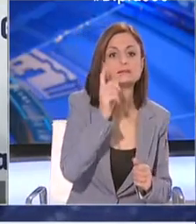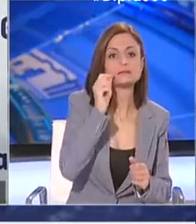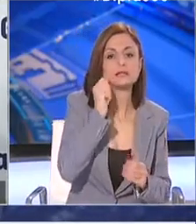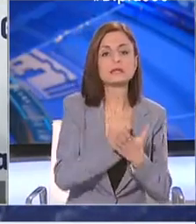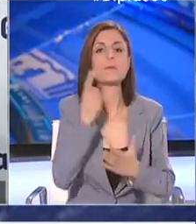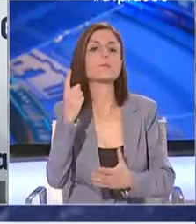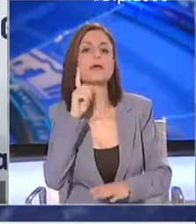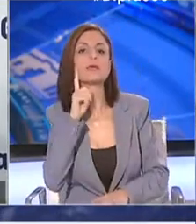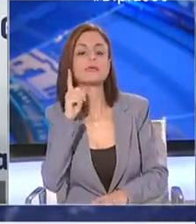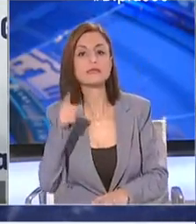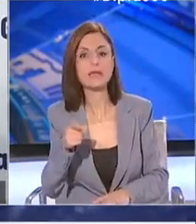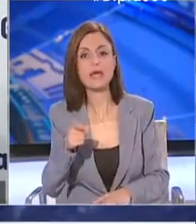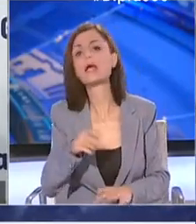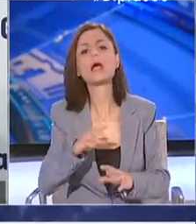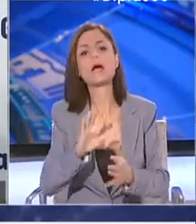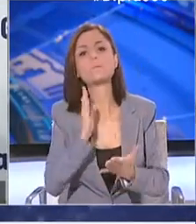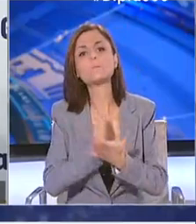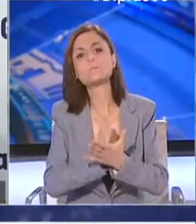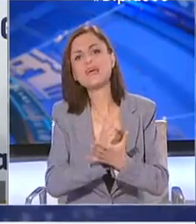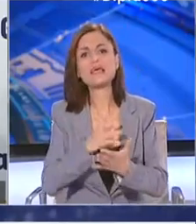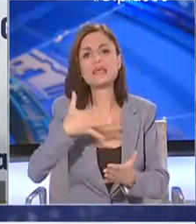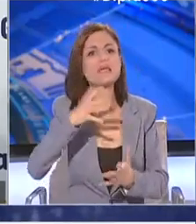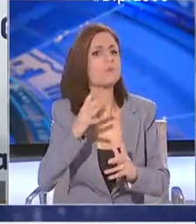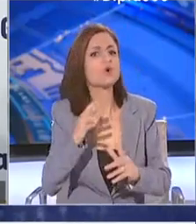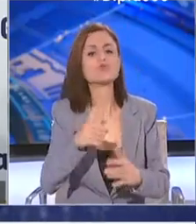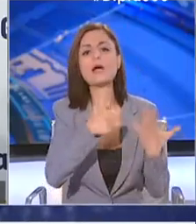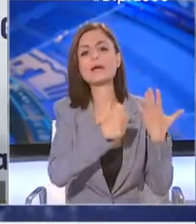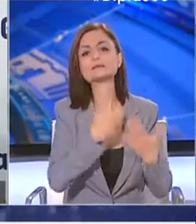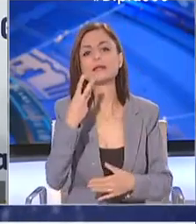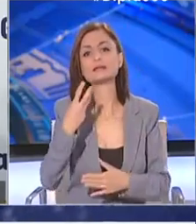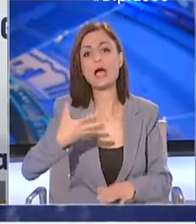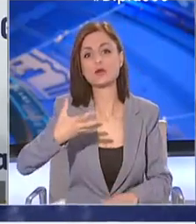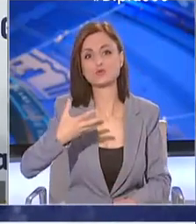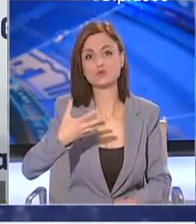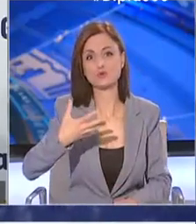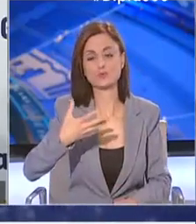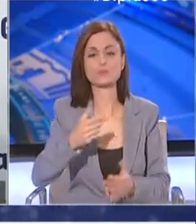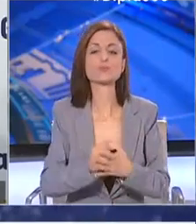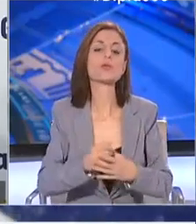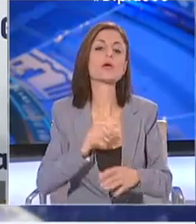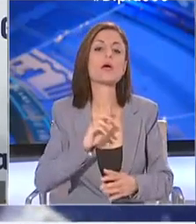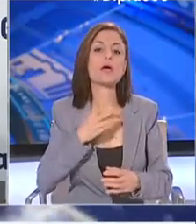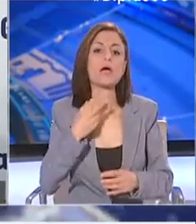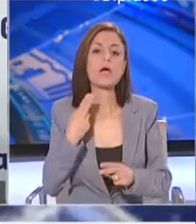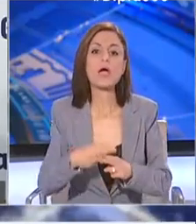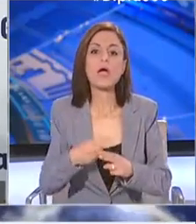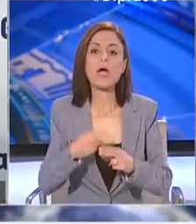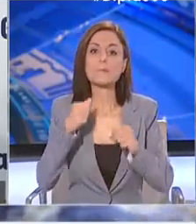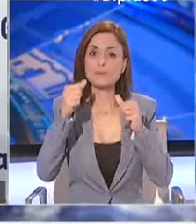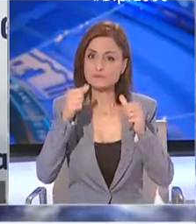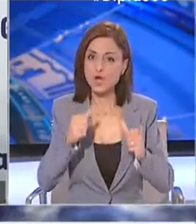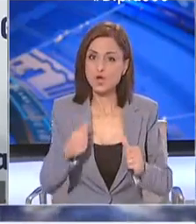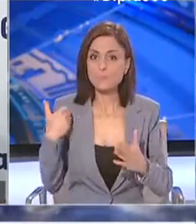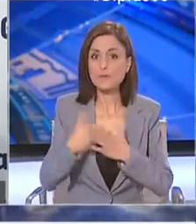γυναίκα με μέσο όρο ηλικίας τα 63. Επίσης, σύμφωνα με τα στοιχεία μέχρι τις τρεις το